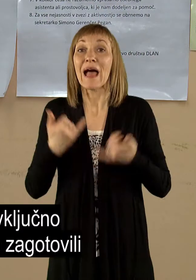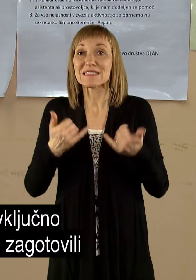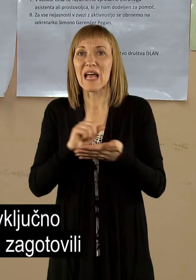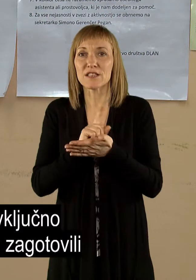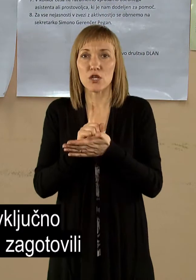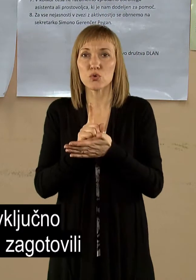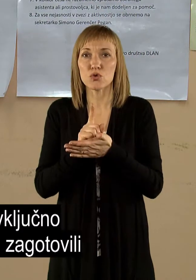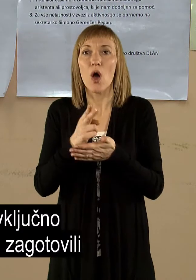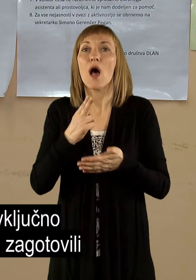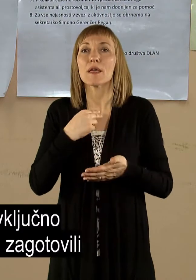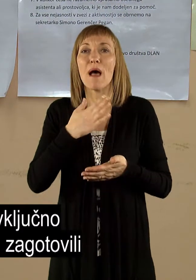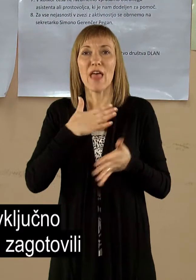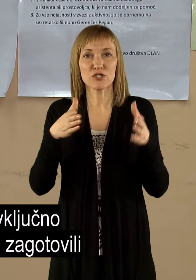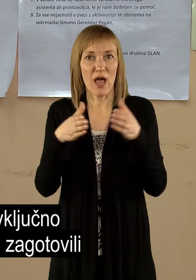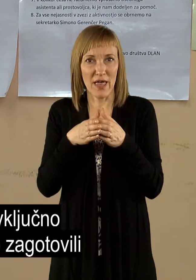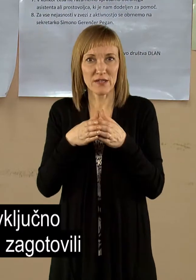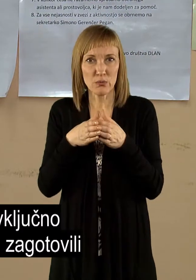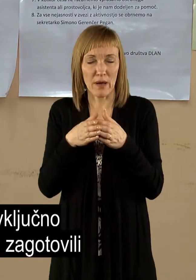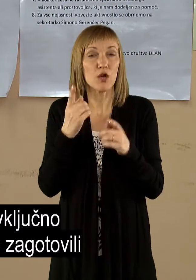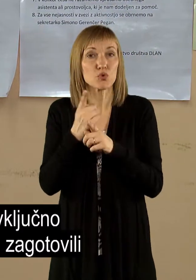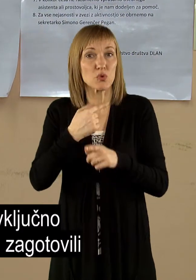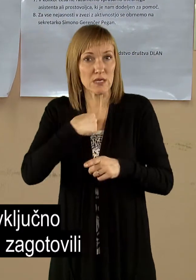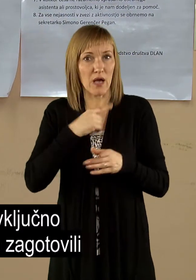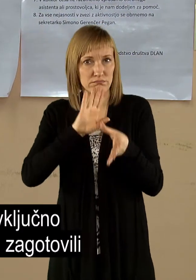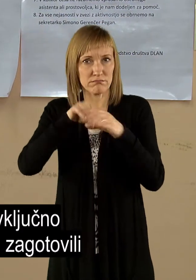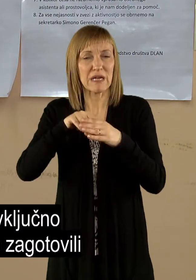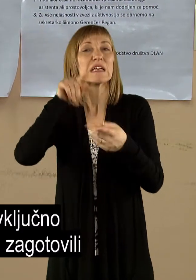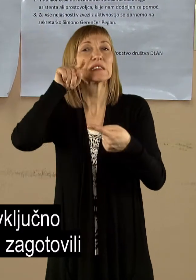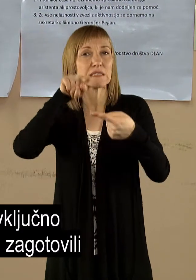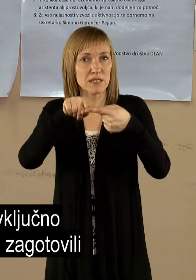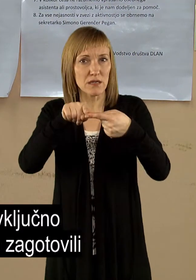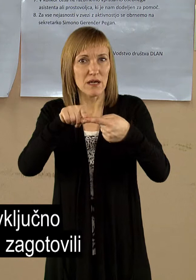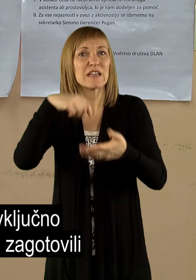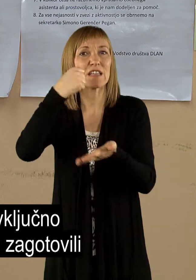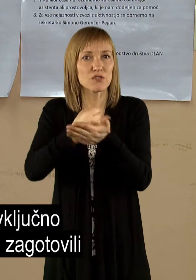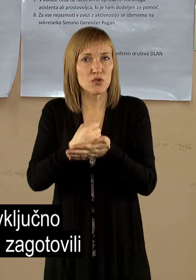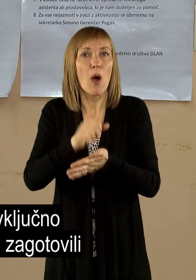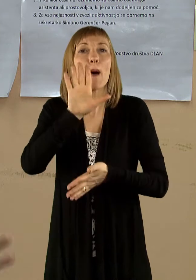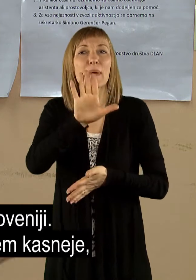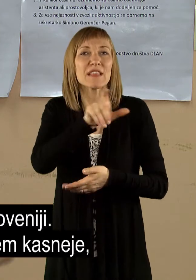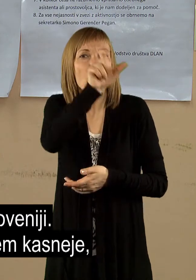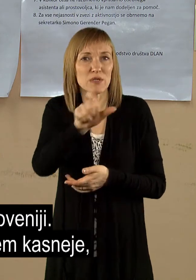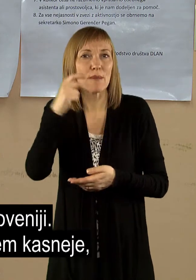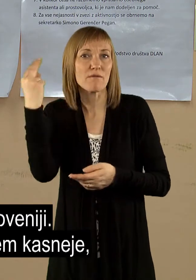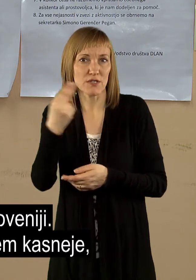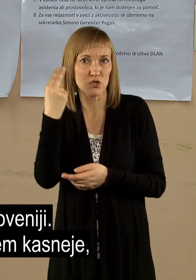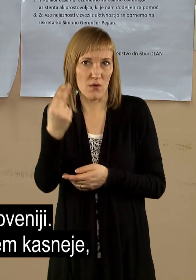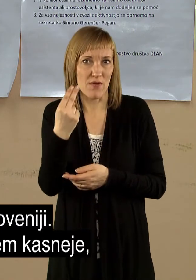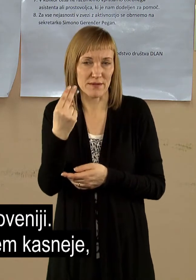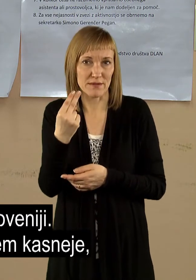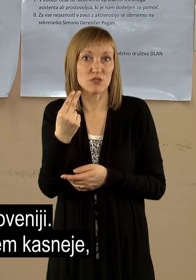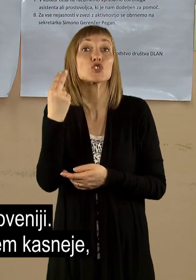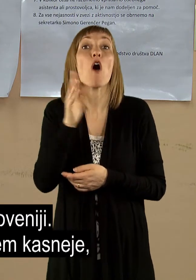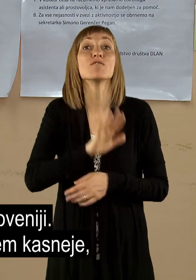Ta hip, ima naša ekipa vključno z menoj, bom rekla cilj, da bi zagotovili vsaj petim ljudem v Sloveniji.